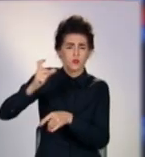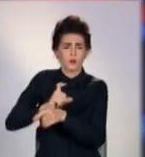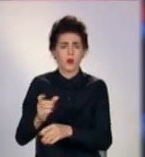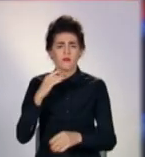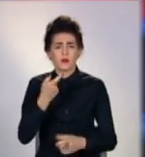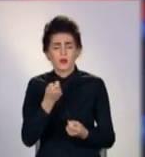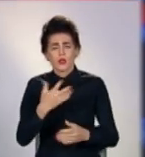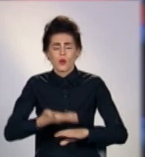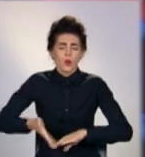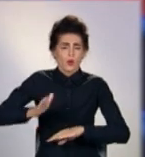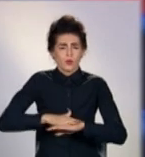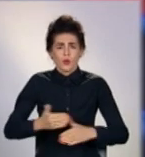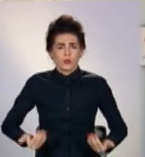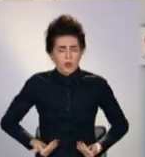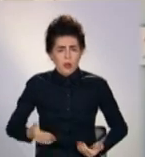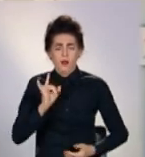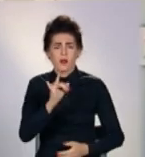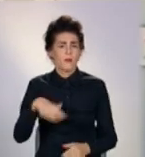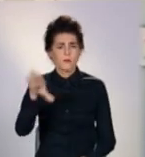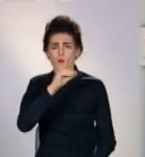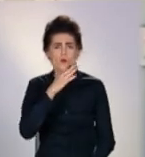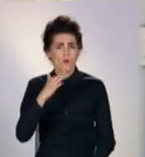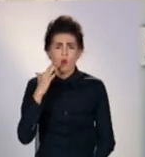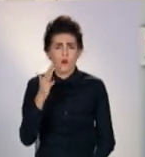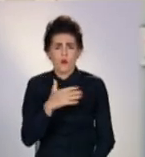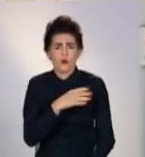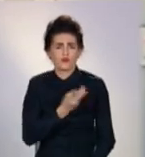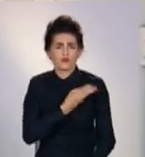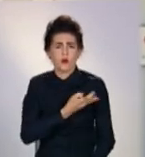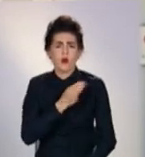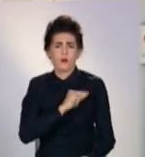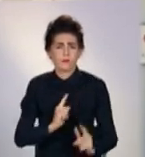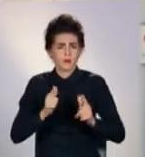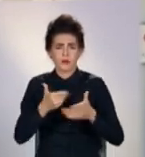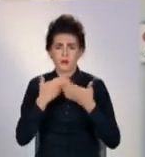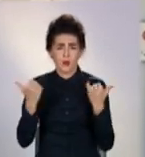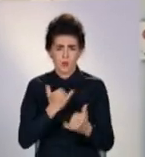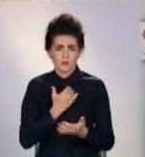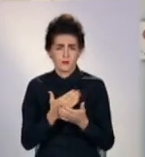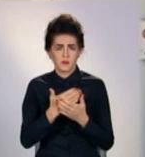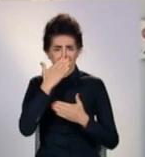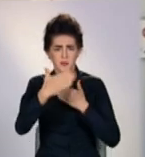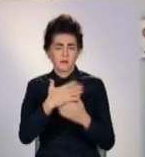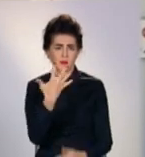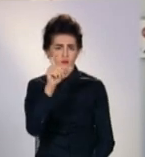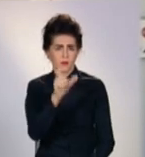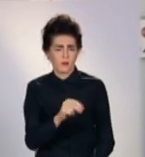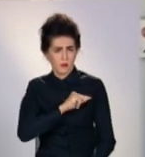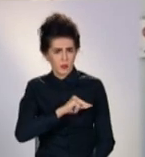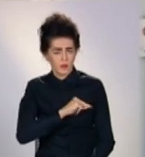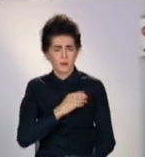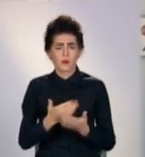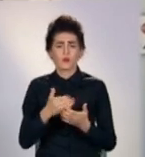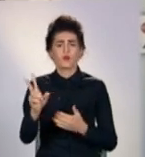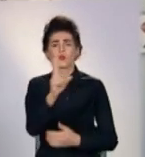працювати на швидкі небагато. З групи чоловік 20, зараз в нашій службі працює чоловік 5 всього лише. Возможно, ті,